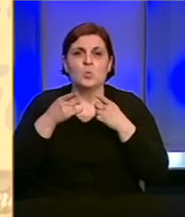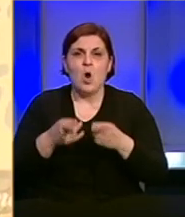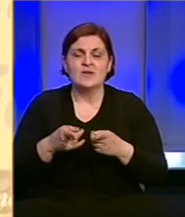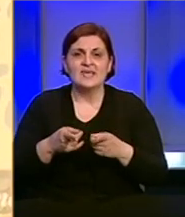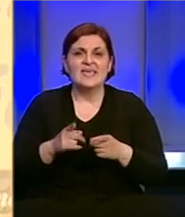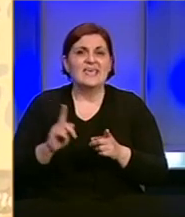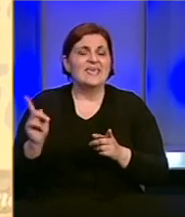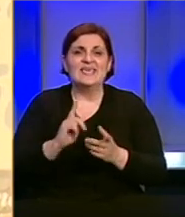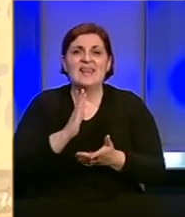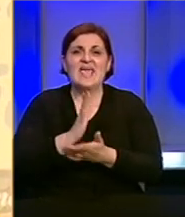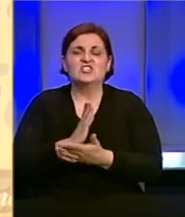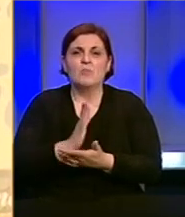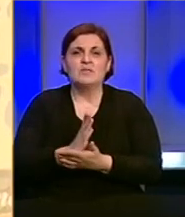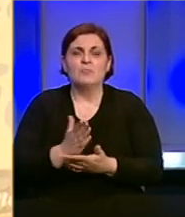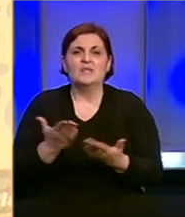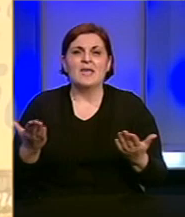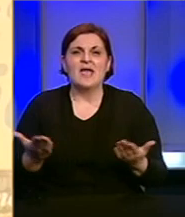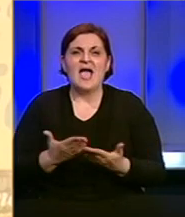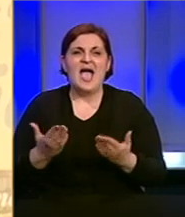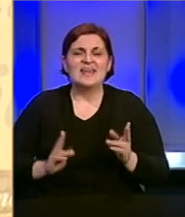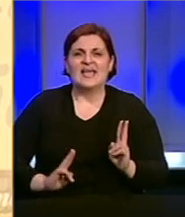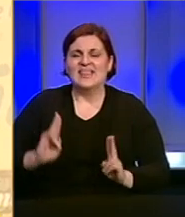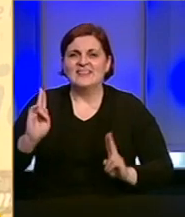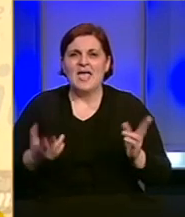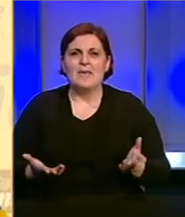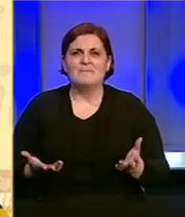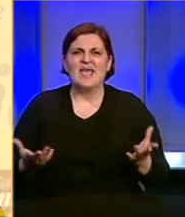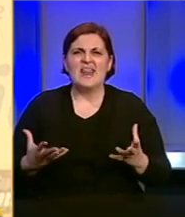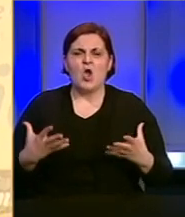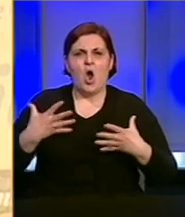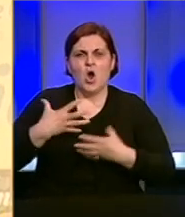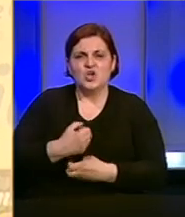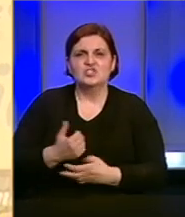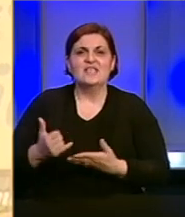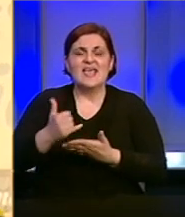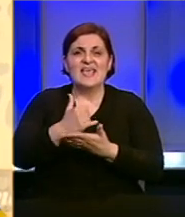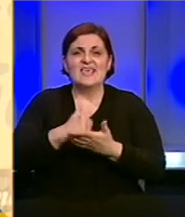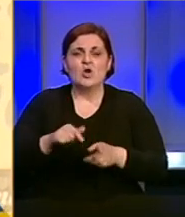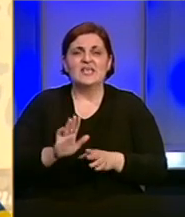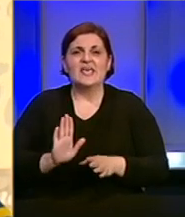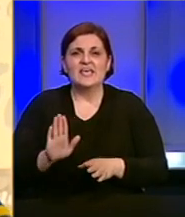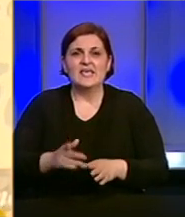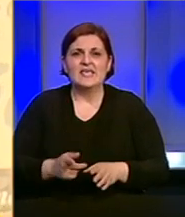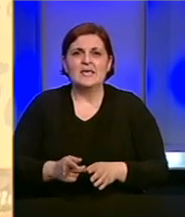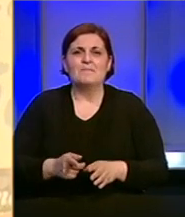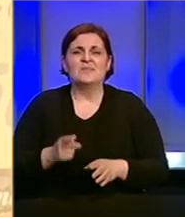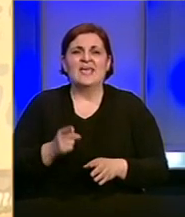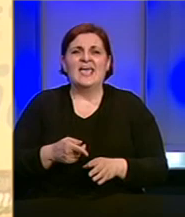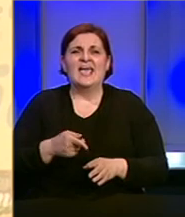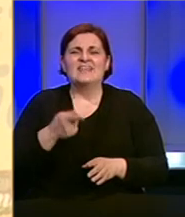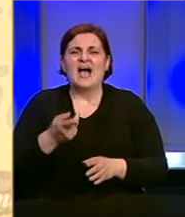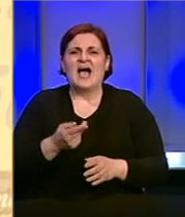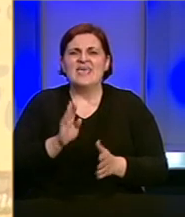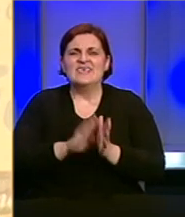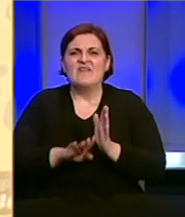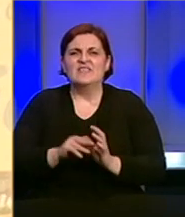I ne smijemo da budemo sad neka debata, nekog pogorčenja ili da koristimo ovaj trenutak za ubiranje jeftinih političkih